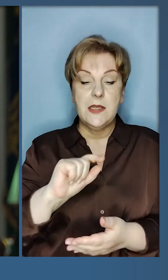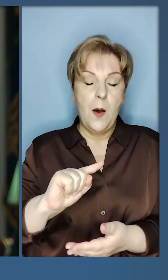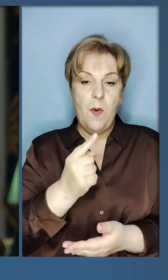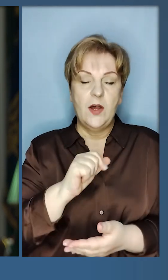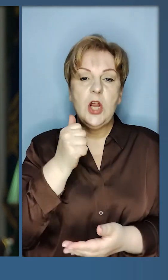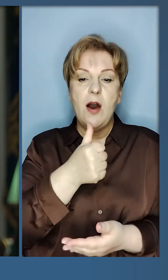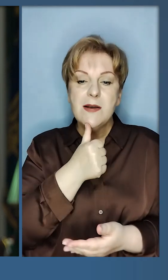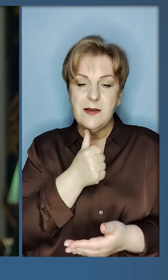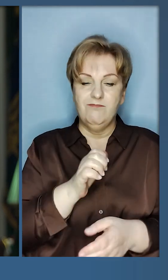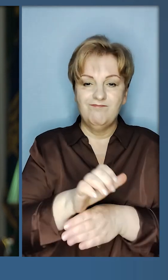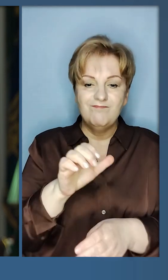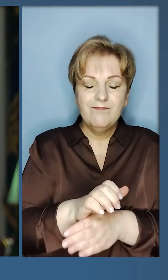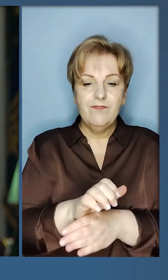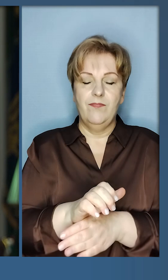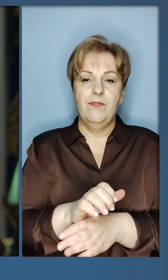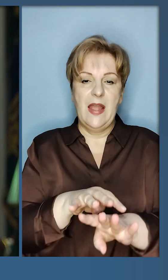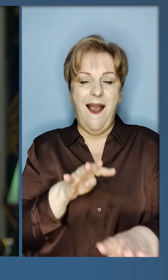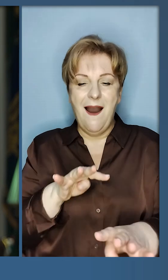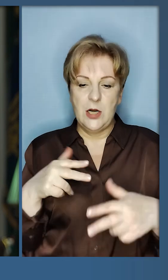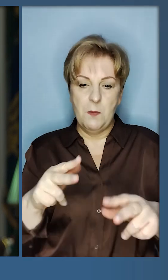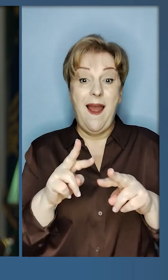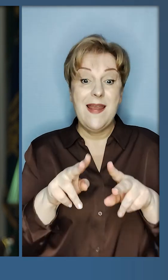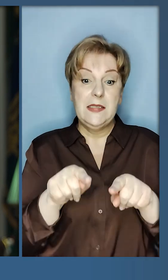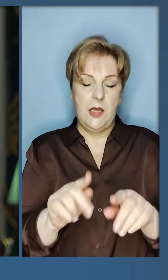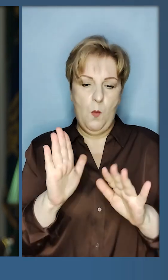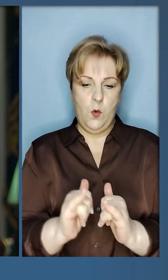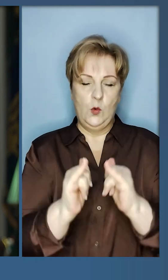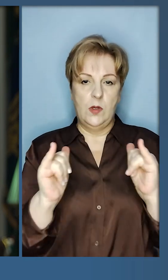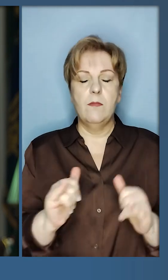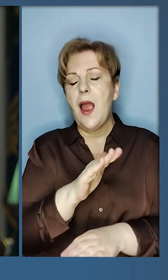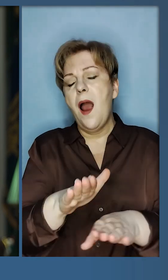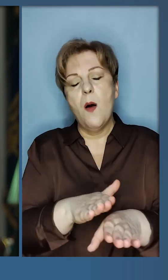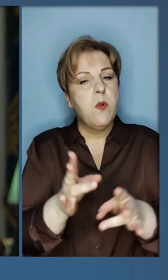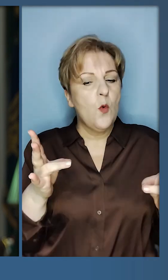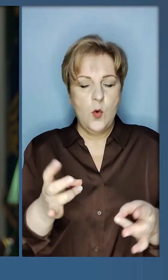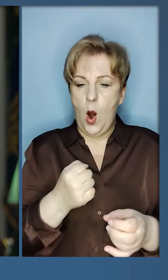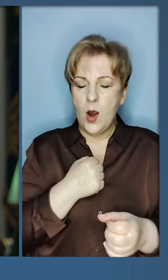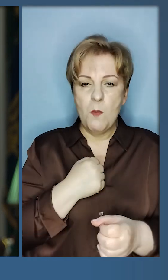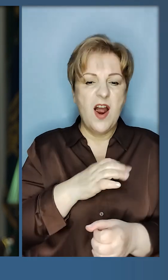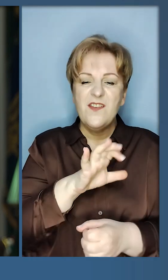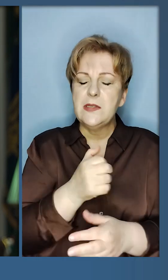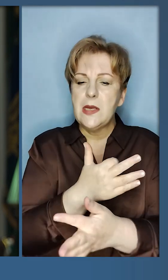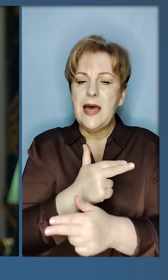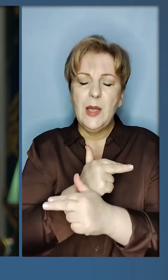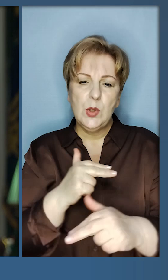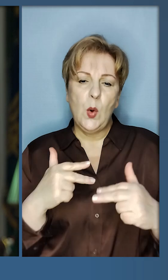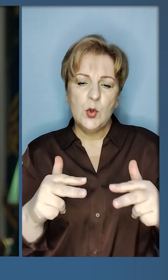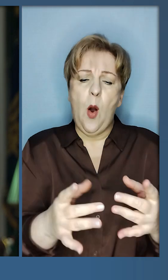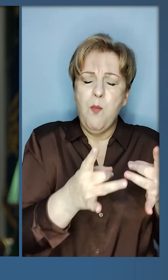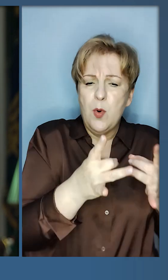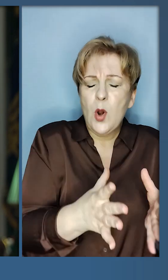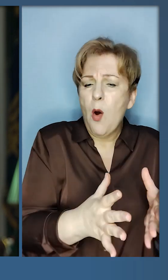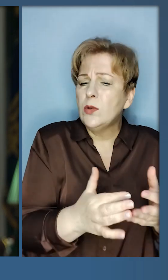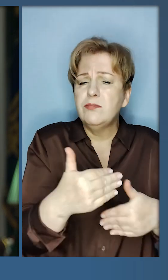за перший рік армії дронів та як армія буде збільшуватись. Абсолютно потрібні обороні всі дрони від